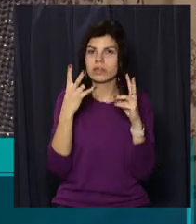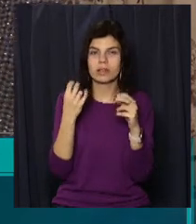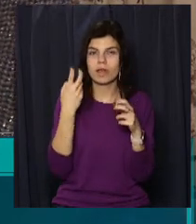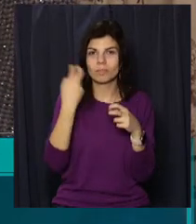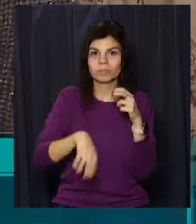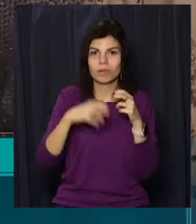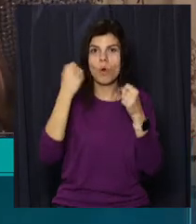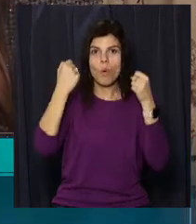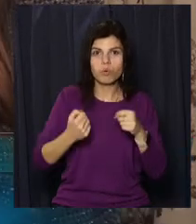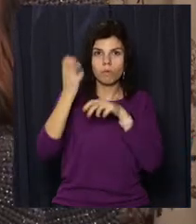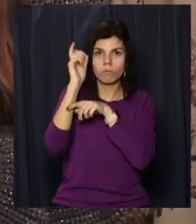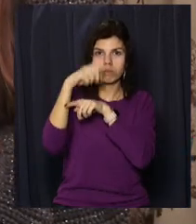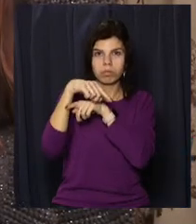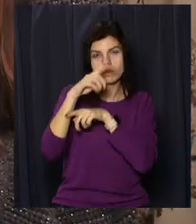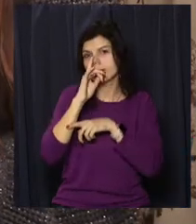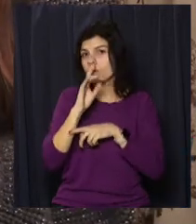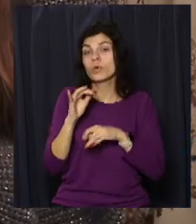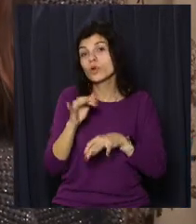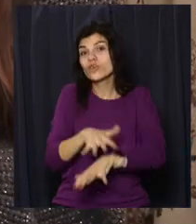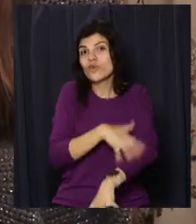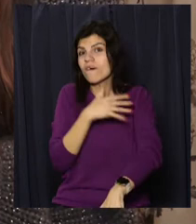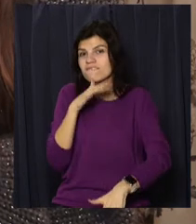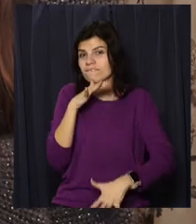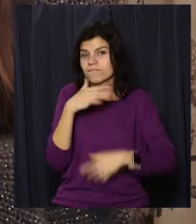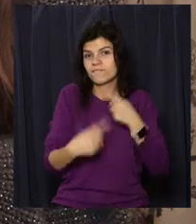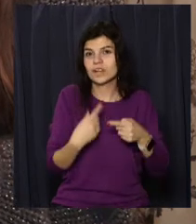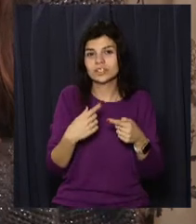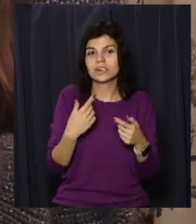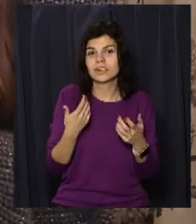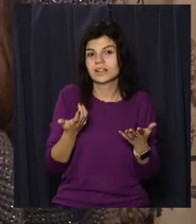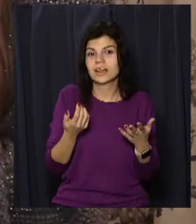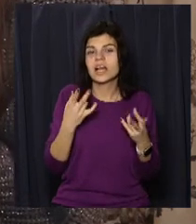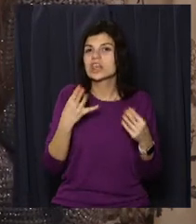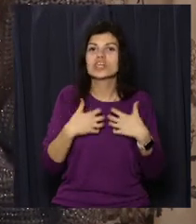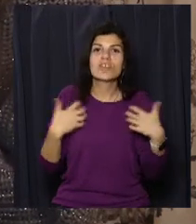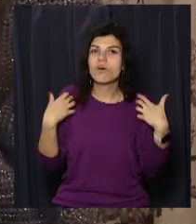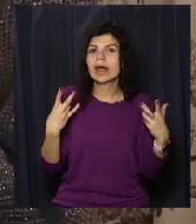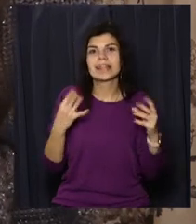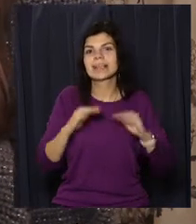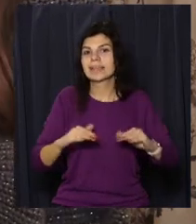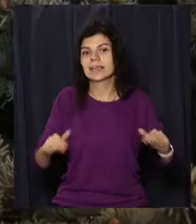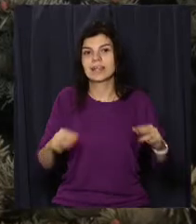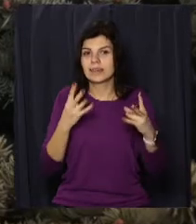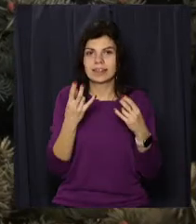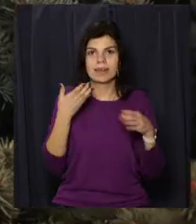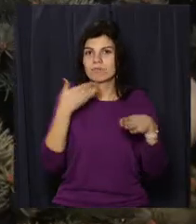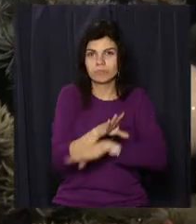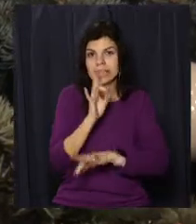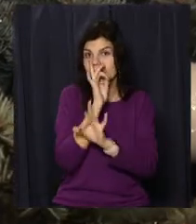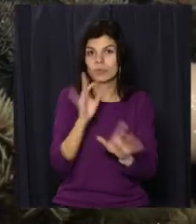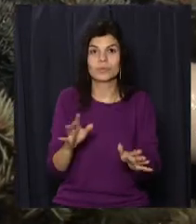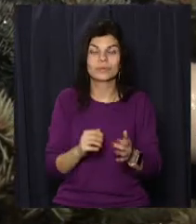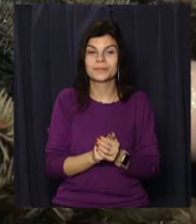вони довговічні. Ні життя, ні діти їх не розб'ють. Не можуть